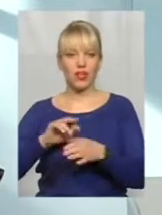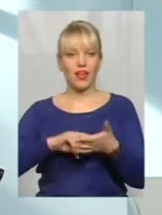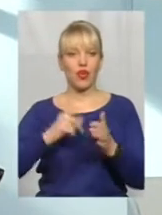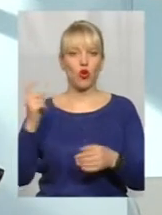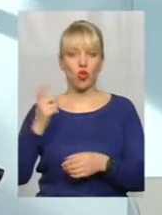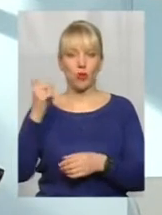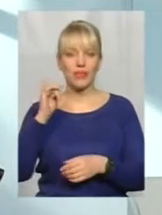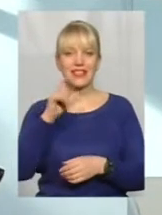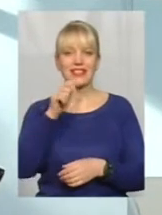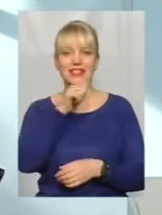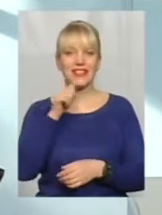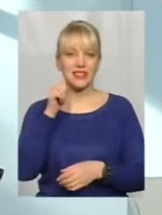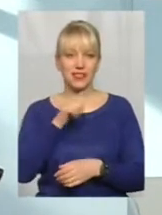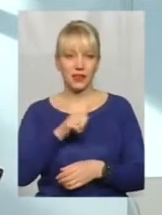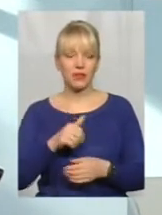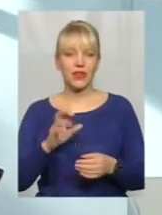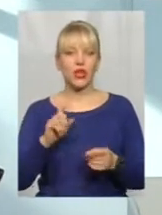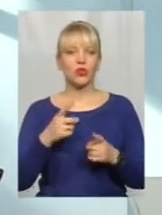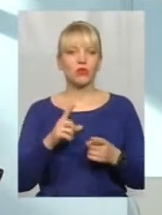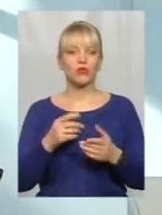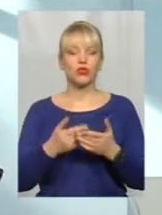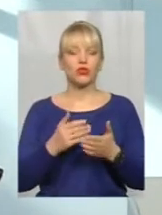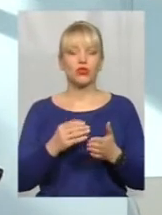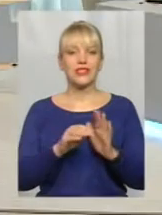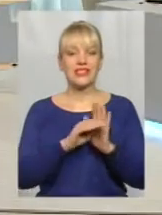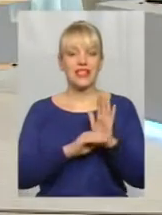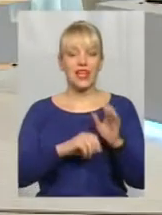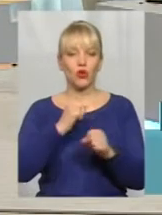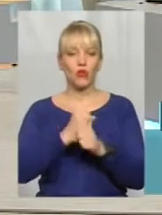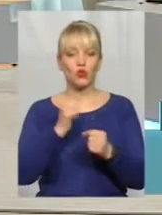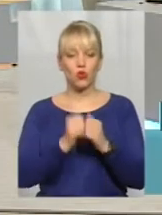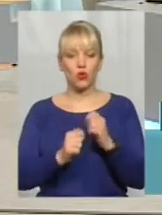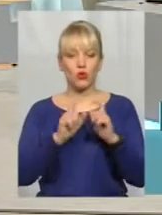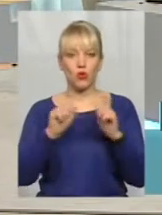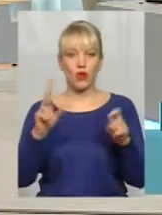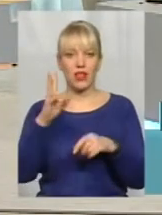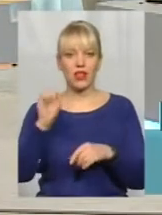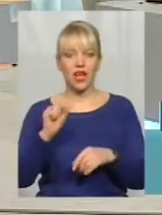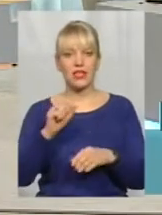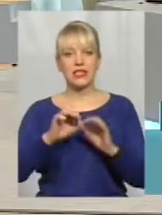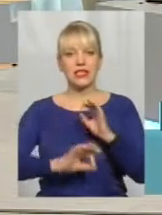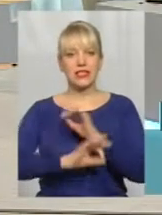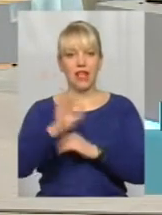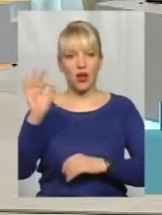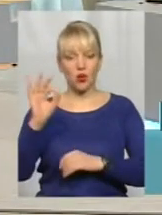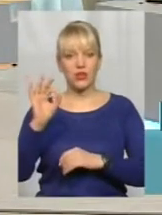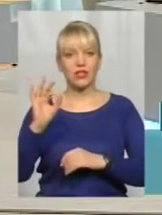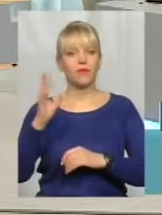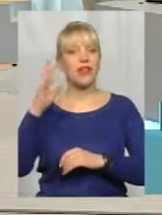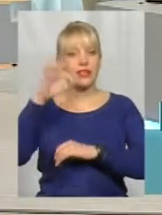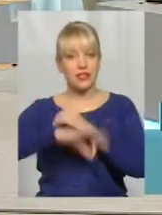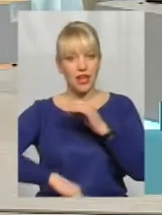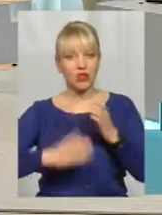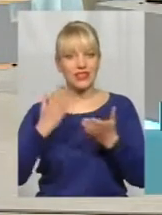ціні. Тому що в арсеналі роботи схожих органів на Заході є такий цікавий інструмент, як